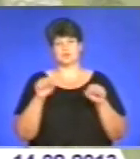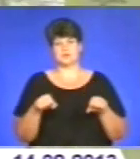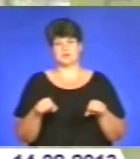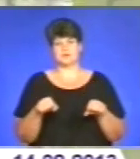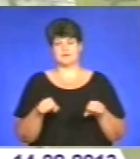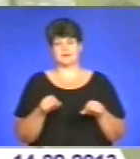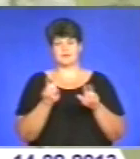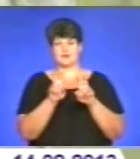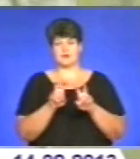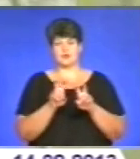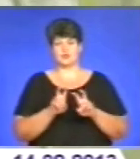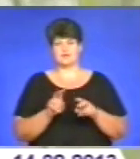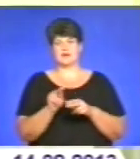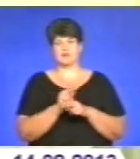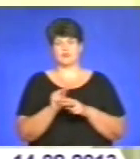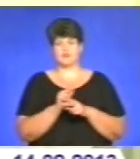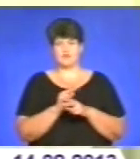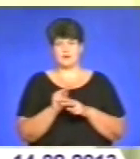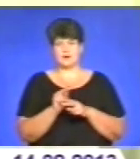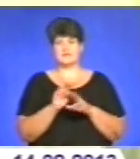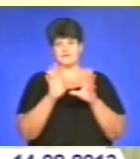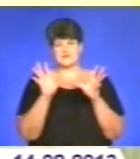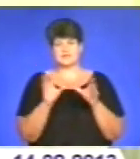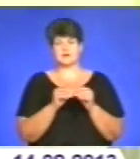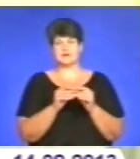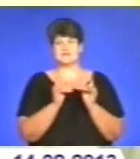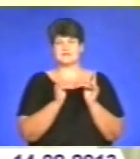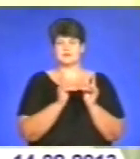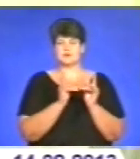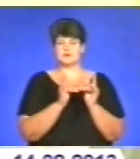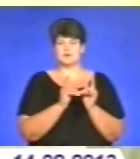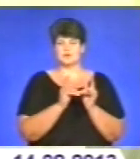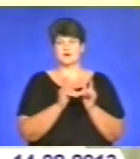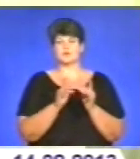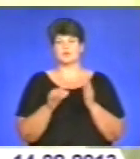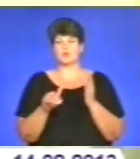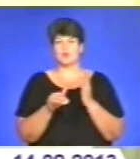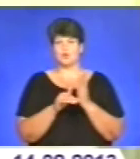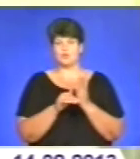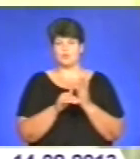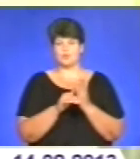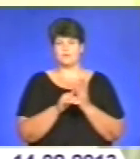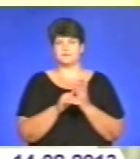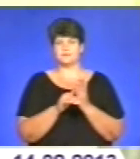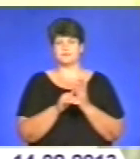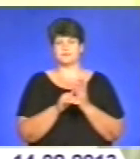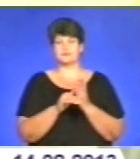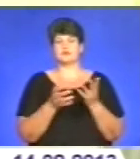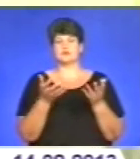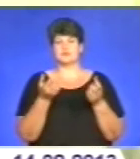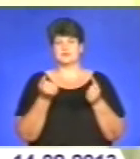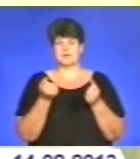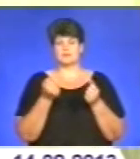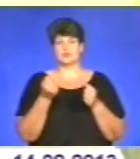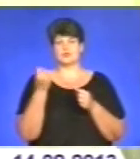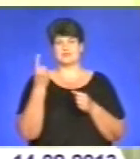діагностицій і м'якування. Зарі стаціонерну допомогу отримують в нас близько